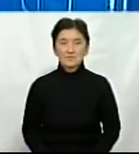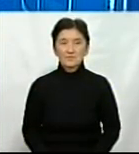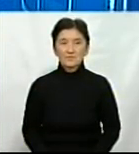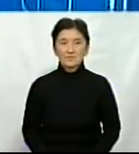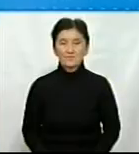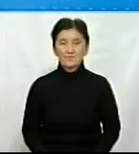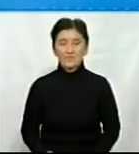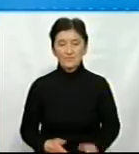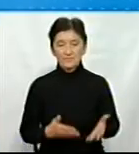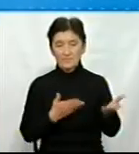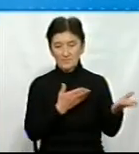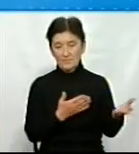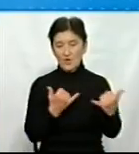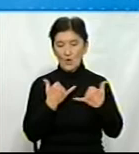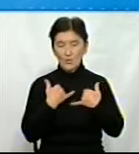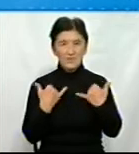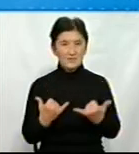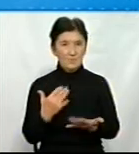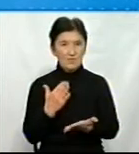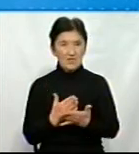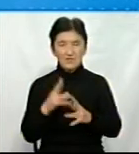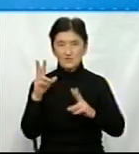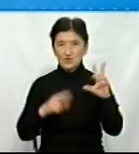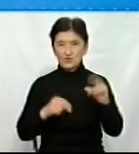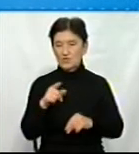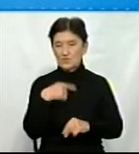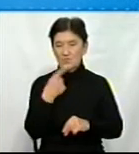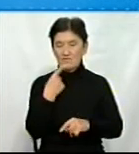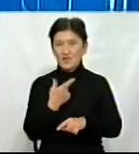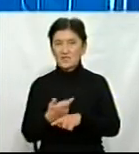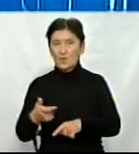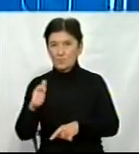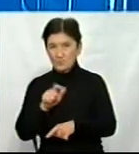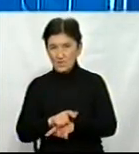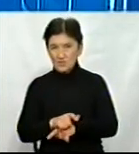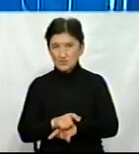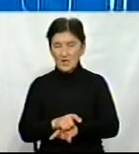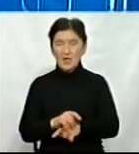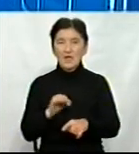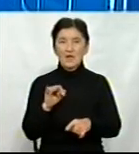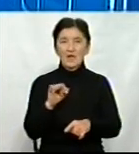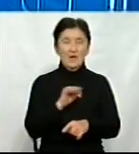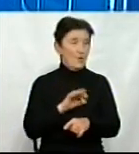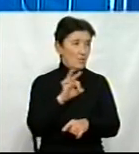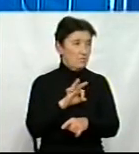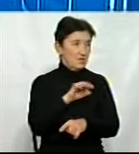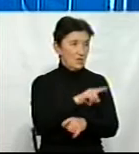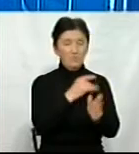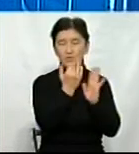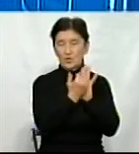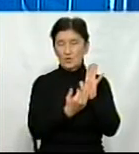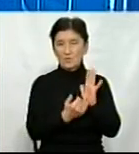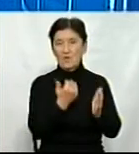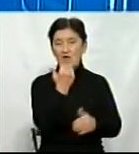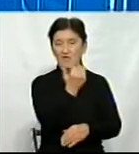Пане Ігоре, у нас тепер з вами є шанс поговорити більше і про програму «Еразмус плюс». Ви